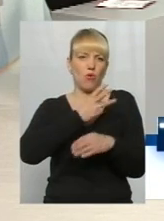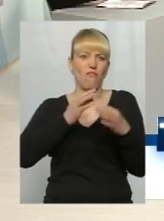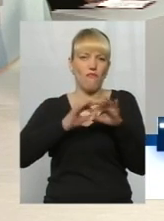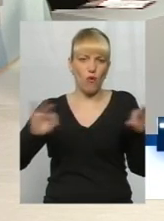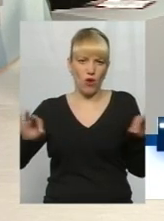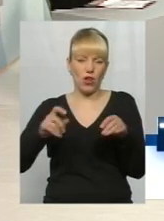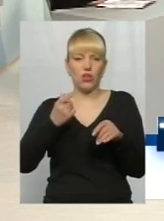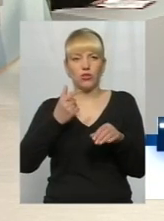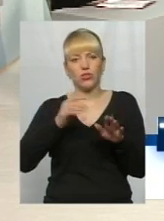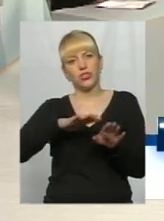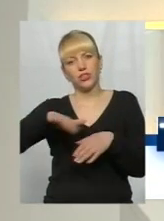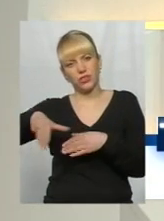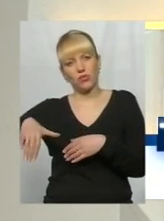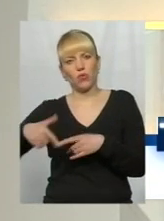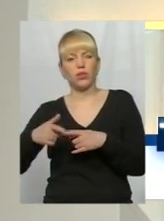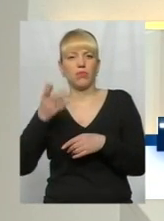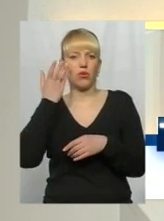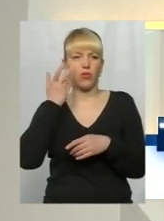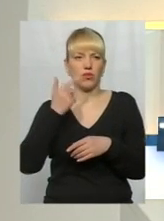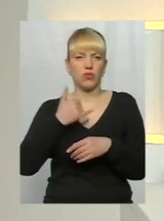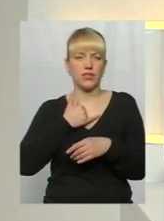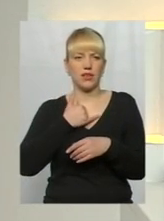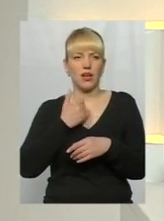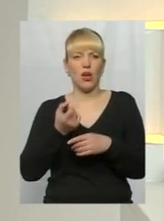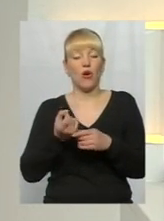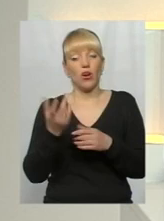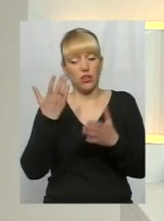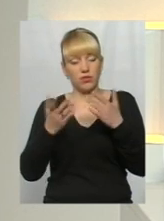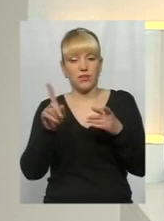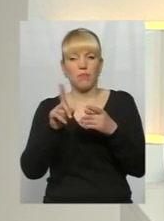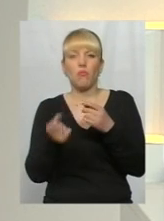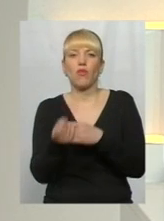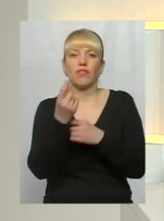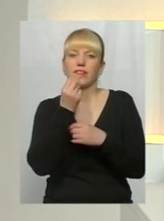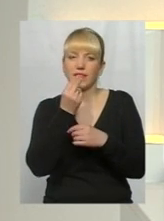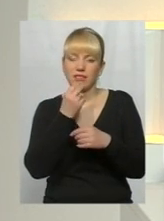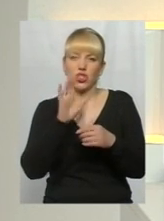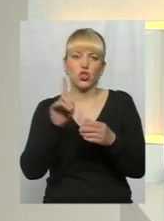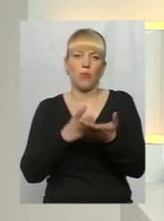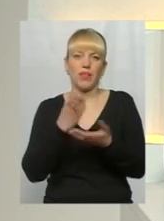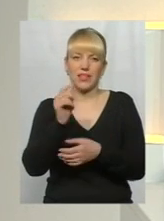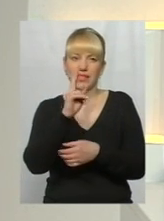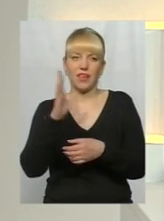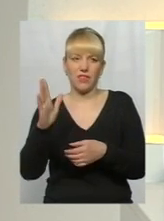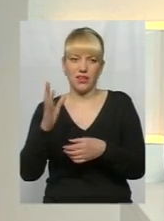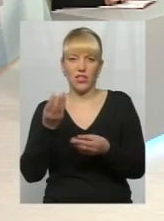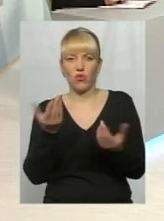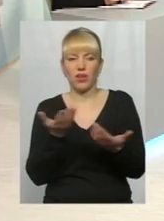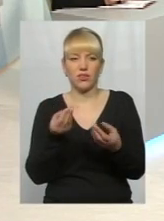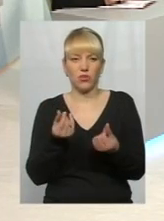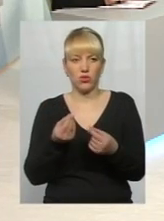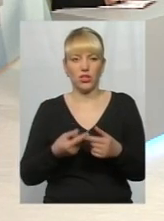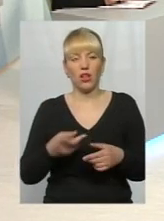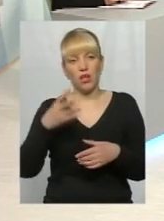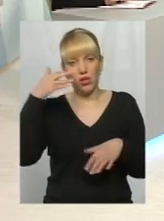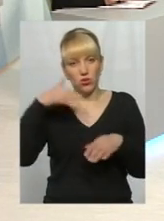в нас там появиться, що їсти, ось, за що заплатити за квартиру, якісь гроші. Ну,